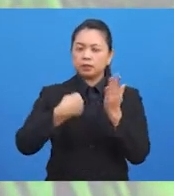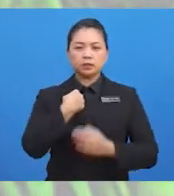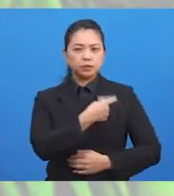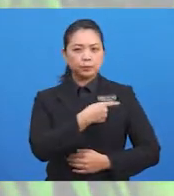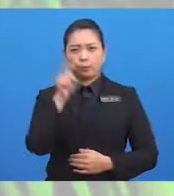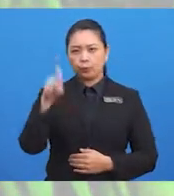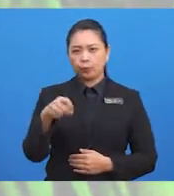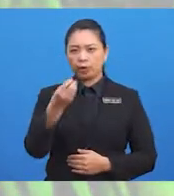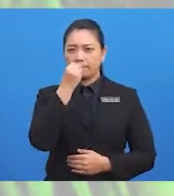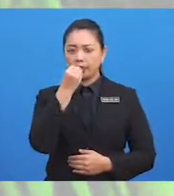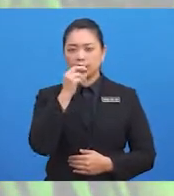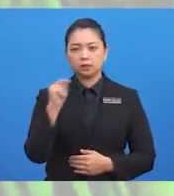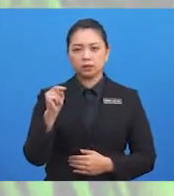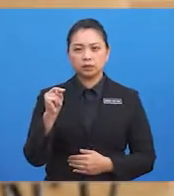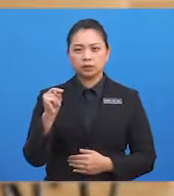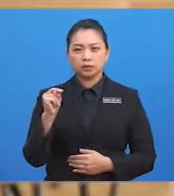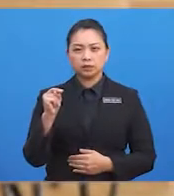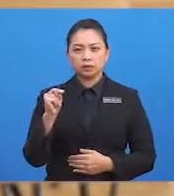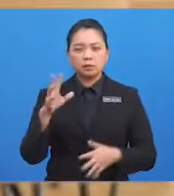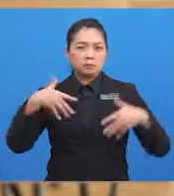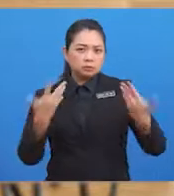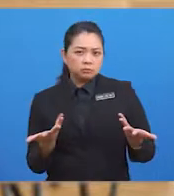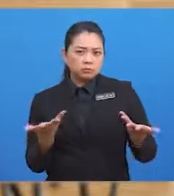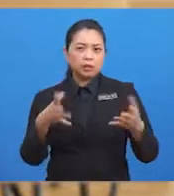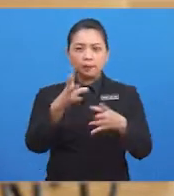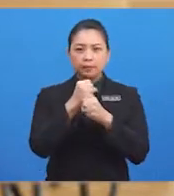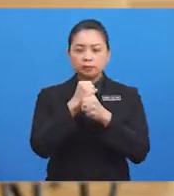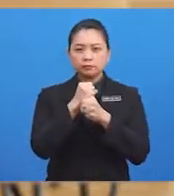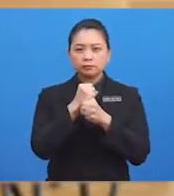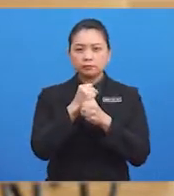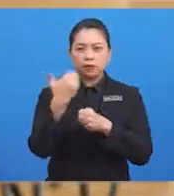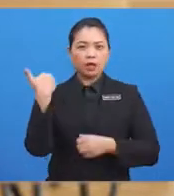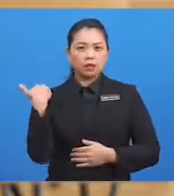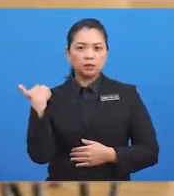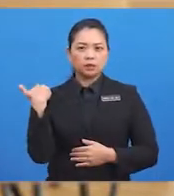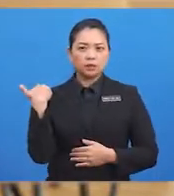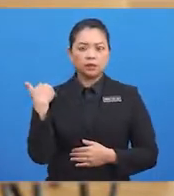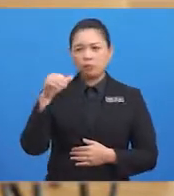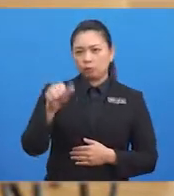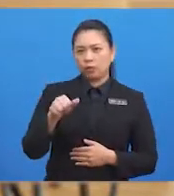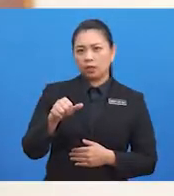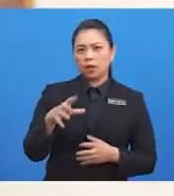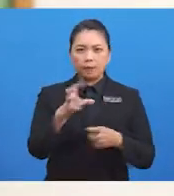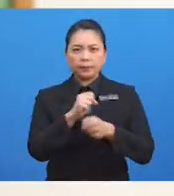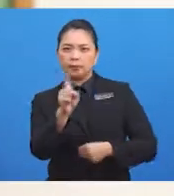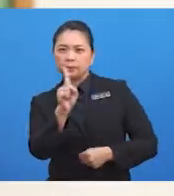manakah kita mendapatkannya? Adakah kita boleh mengambil makanan di mana-mana sahaja?